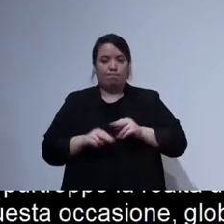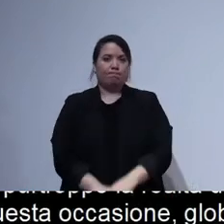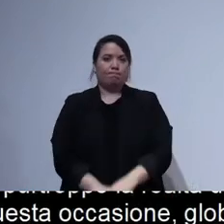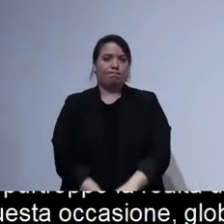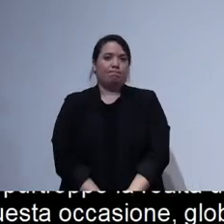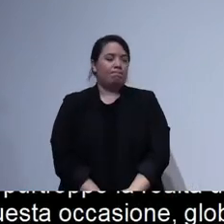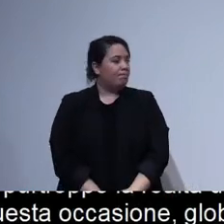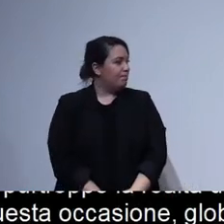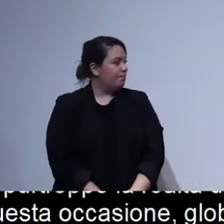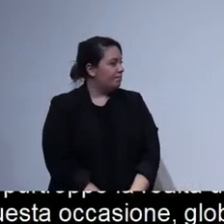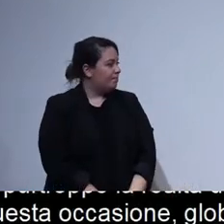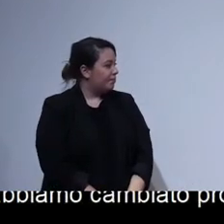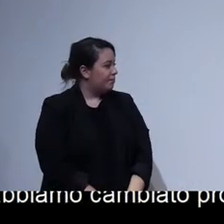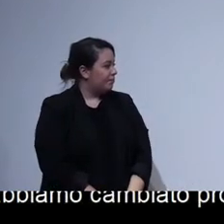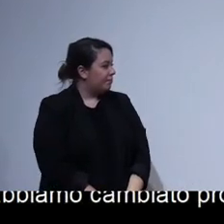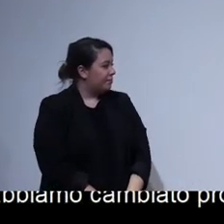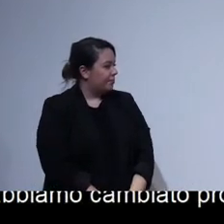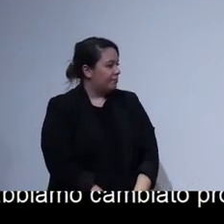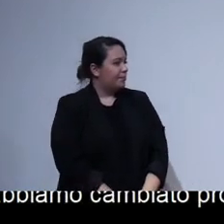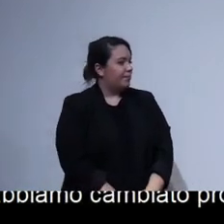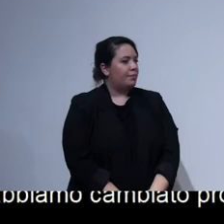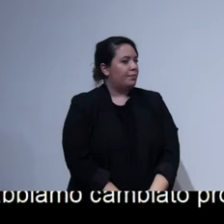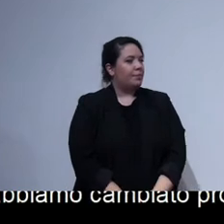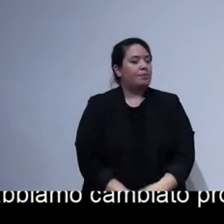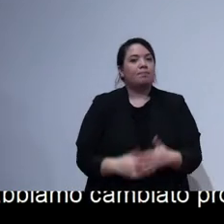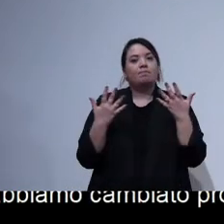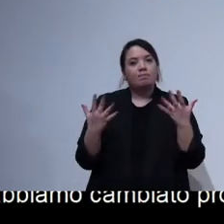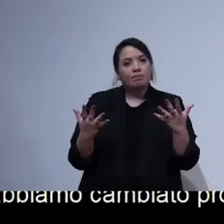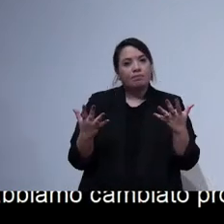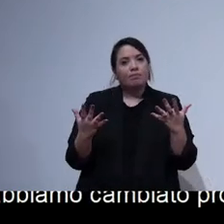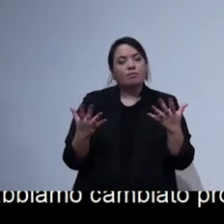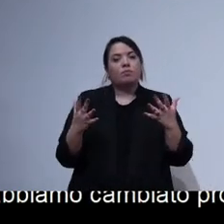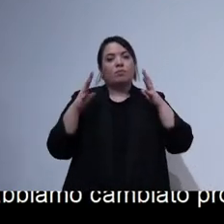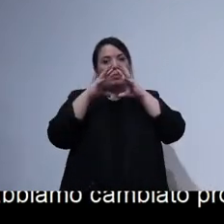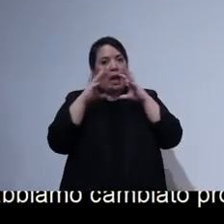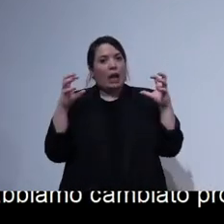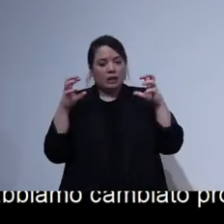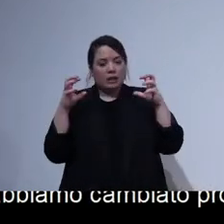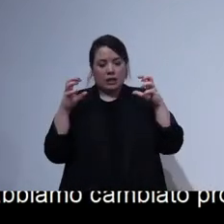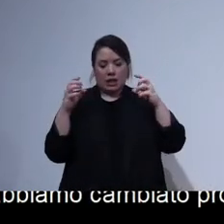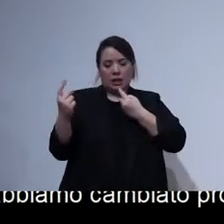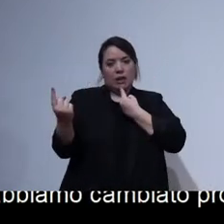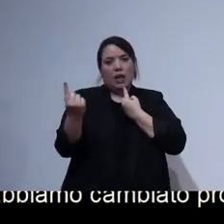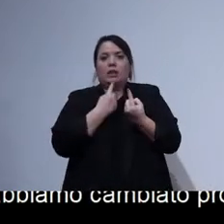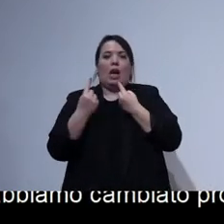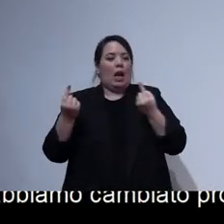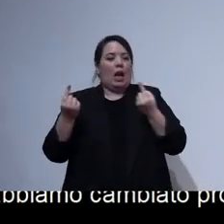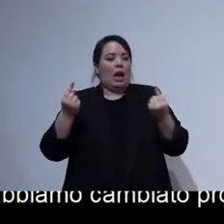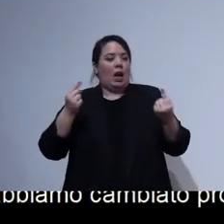Sicuramente il dialogo aziendale interno ed esterno è frutto di una